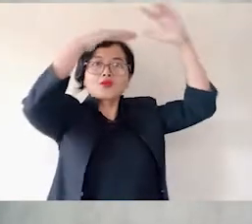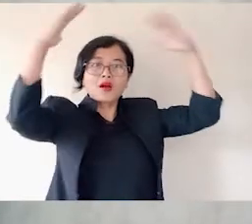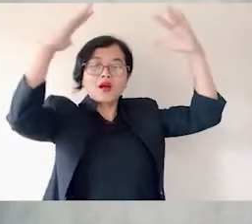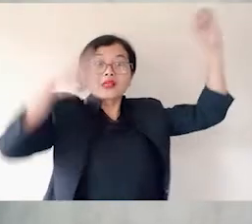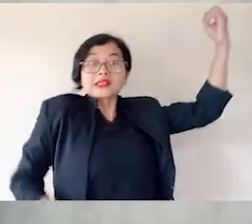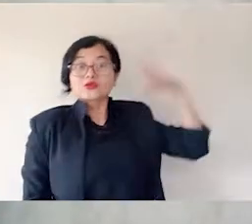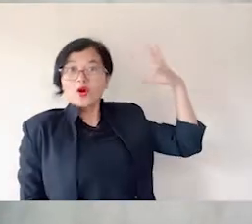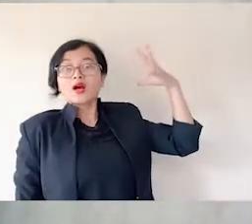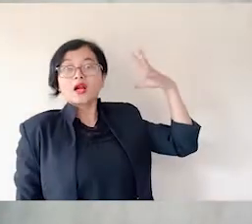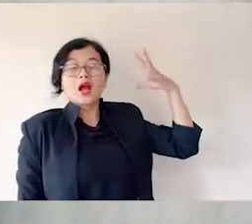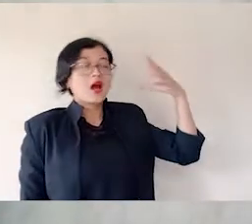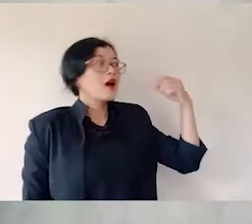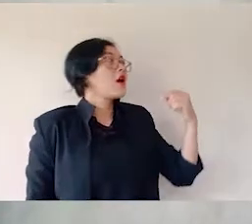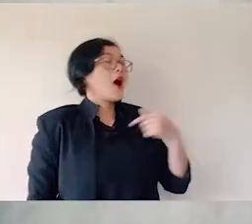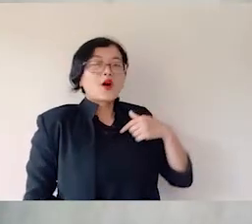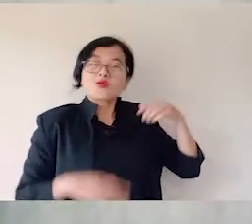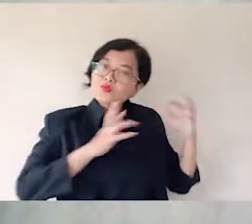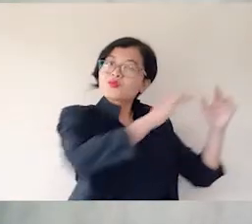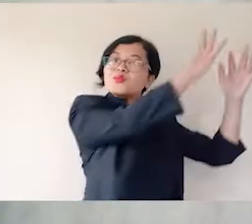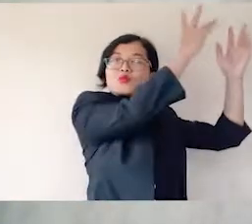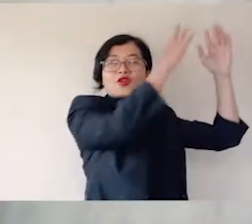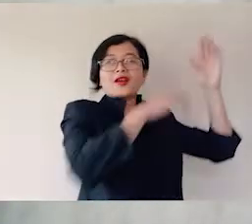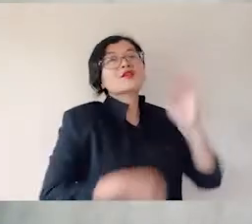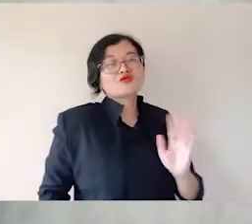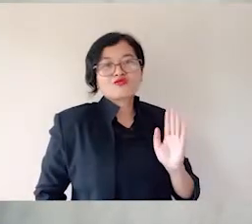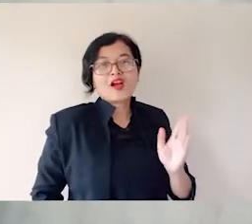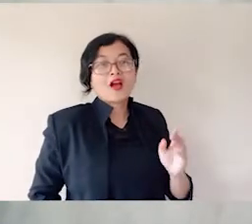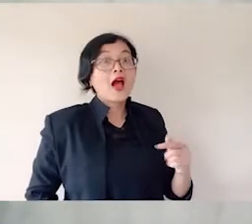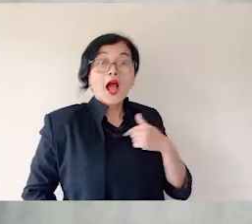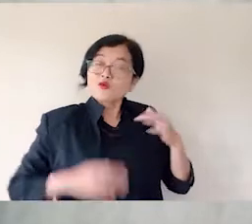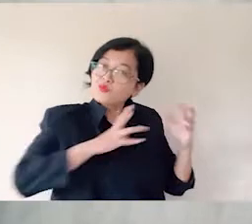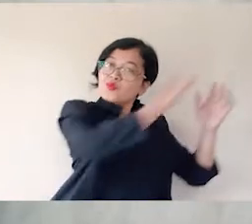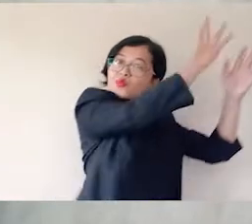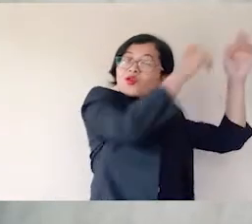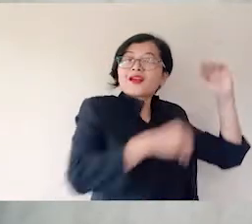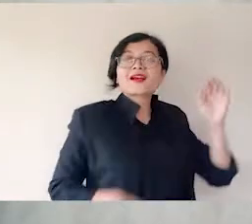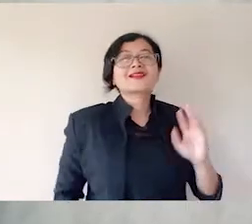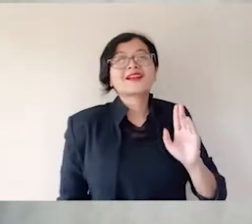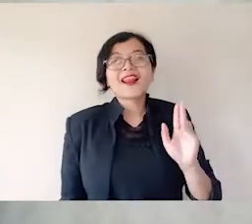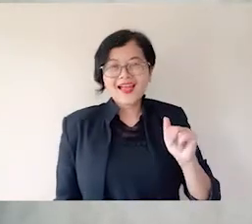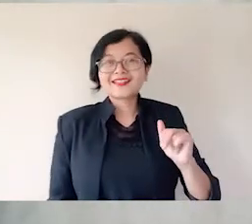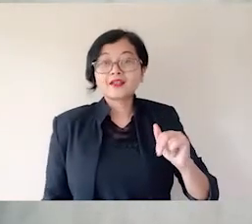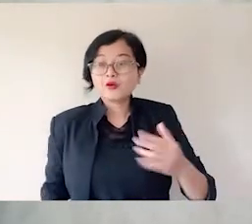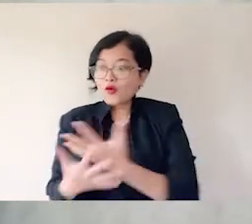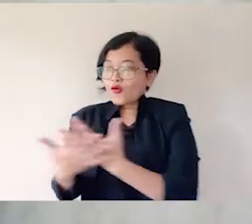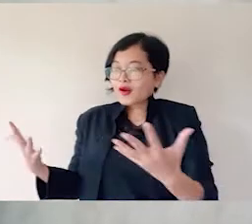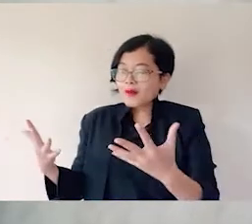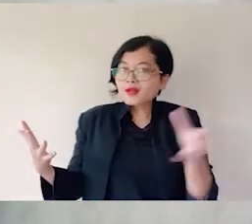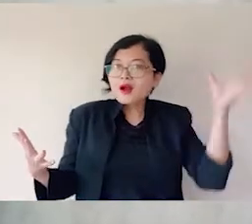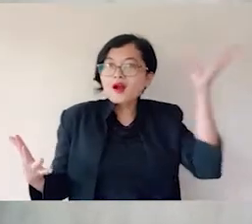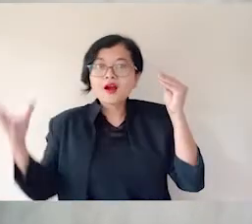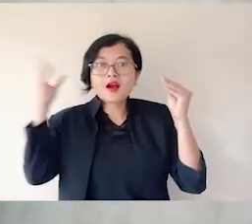memuliakannya dan aku akan memuliakannya lagi. Orang banyak yang berdiri di situ mendengarkannya